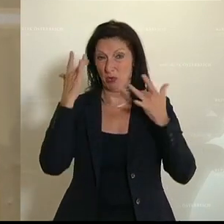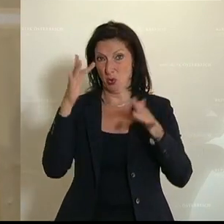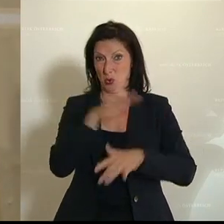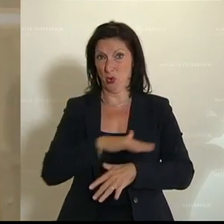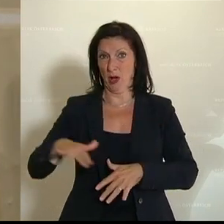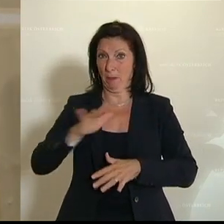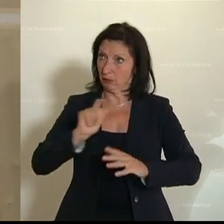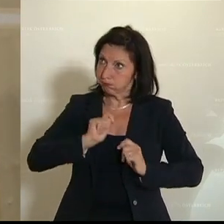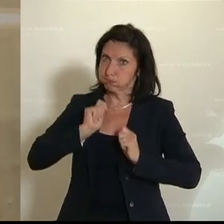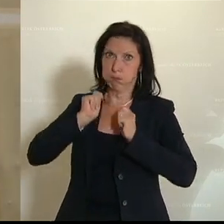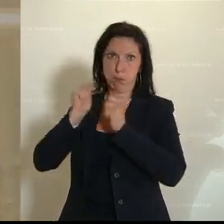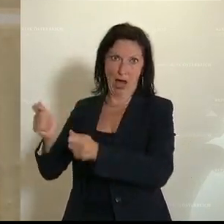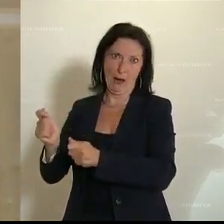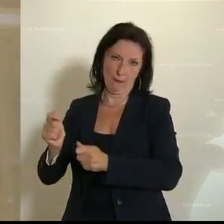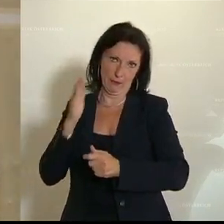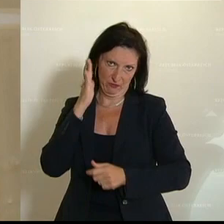ihre Zustimmung zu erteilen.